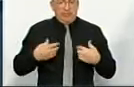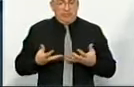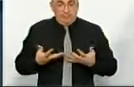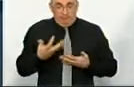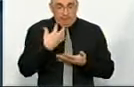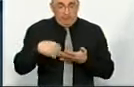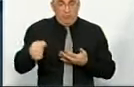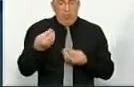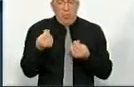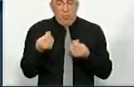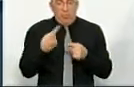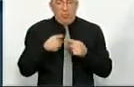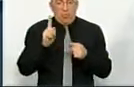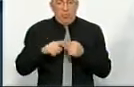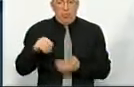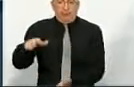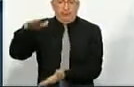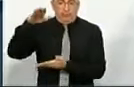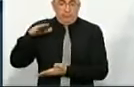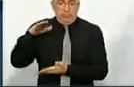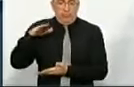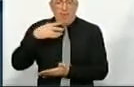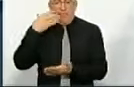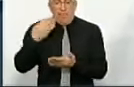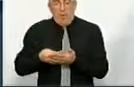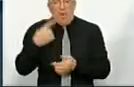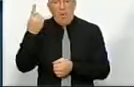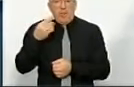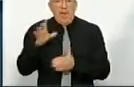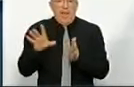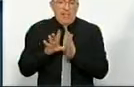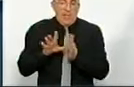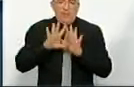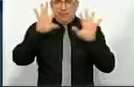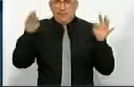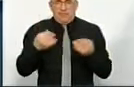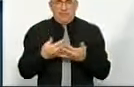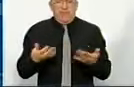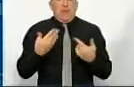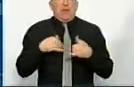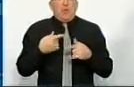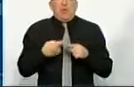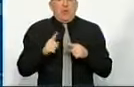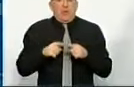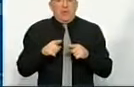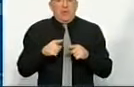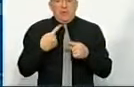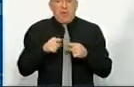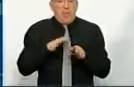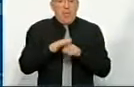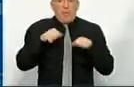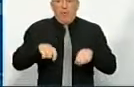кошти і о таку маржу отримують власники обленергії і всього-всього іншого. Так до чого це веду? Переклали стільки